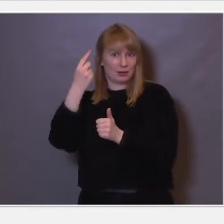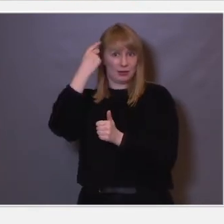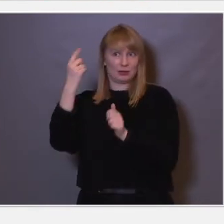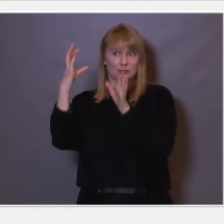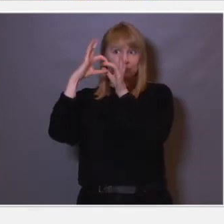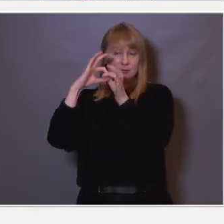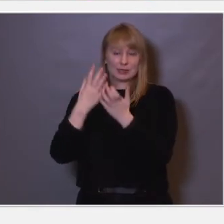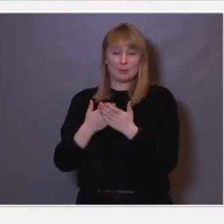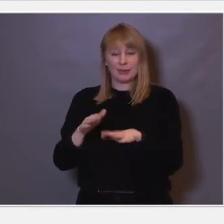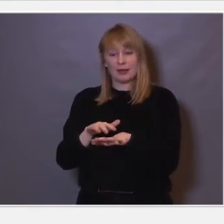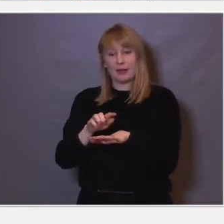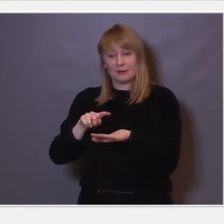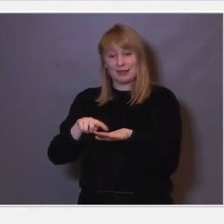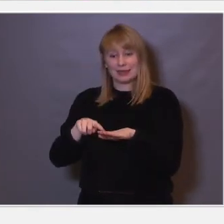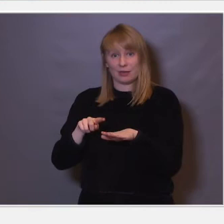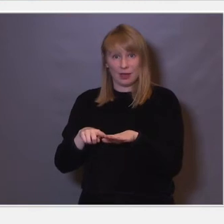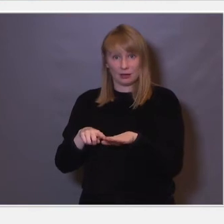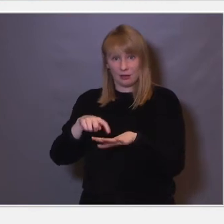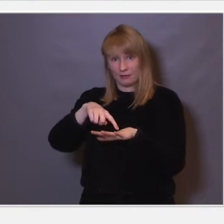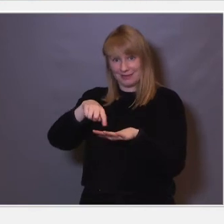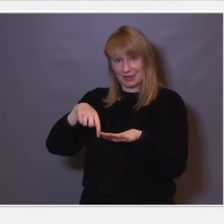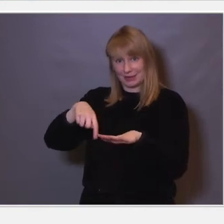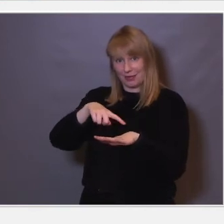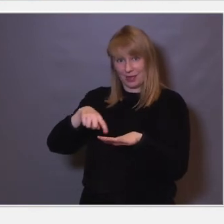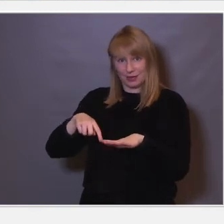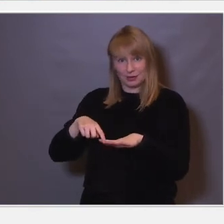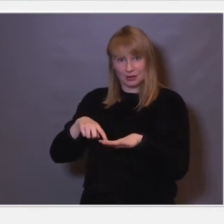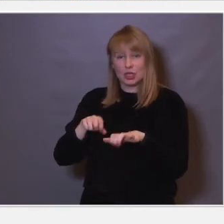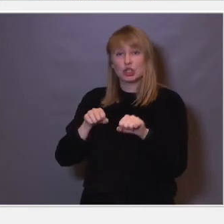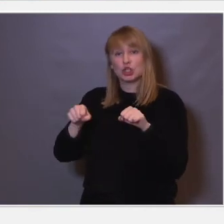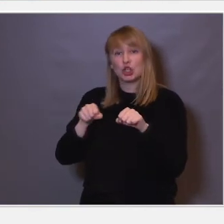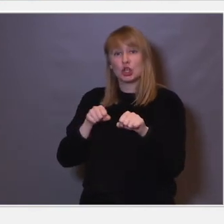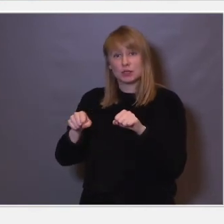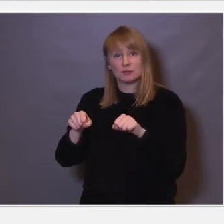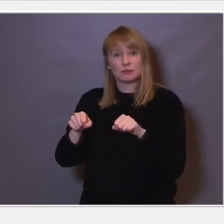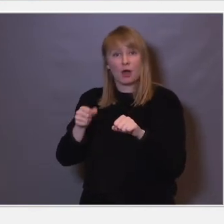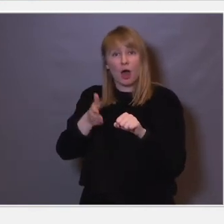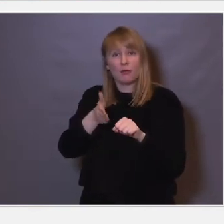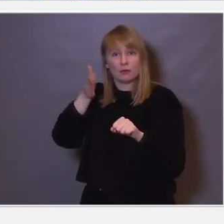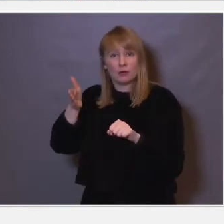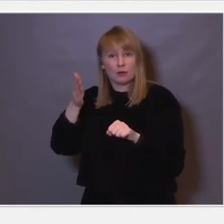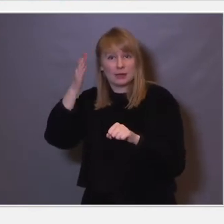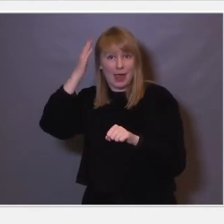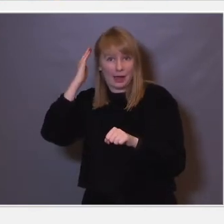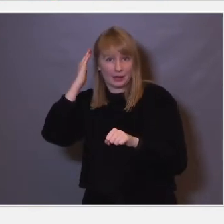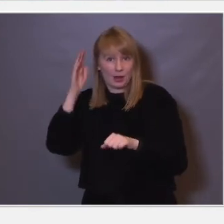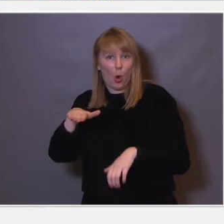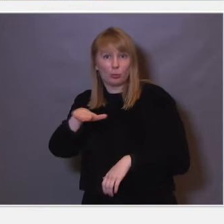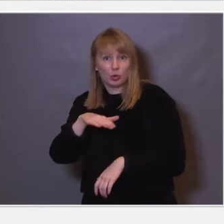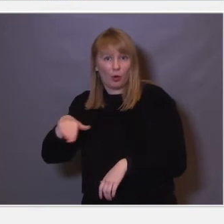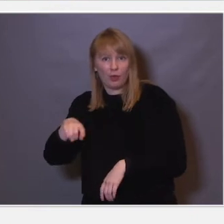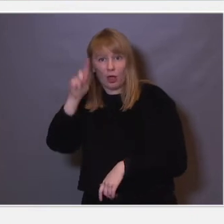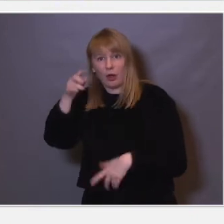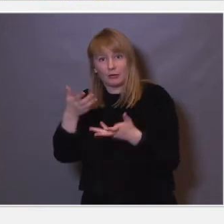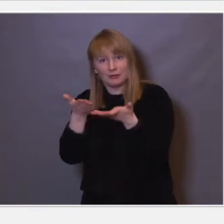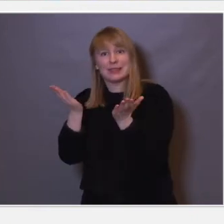hvis man ser på fingrene, så er det sånn at fingrene våre, de styres av naboområder i hjernen vår. Og det kan man på en måte